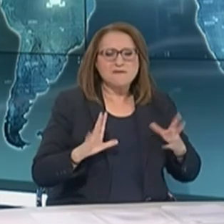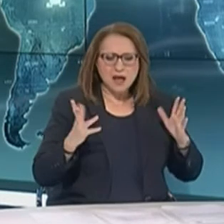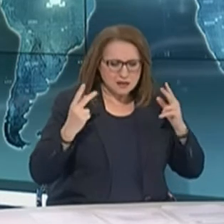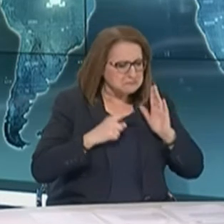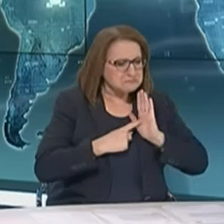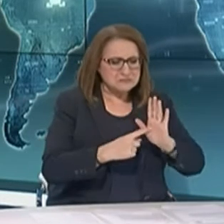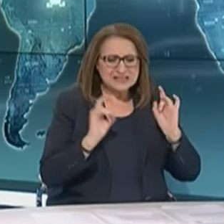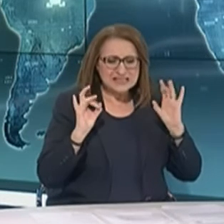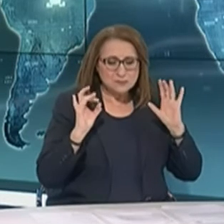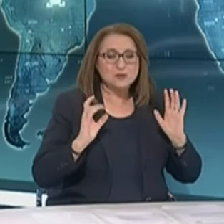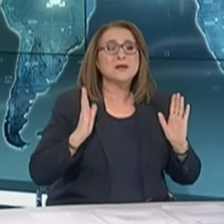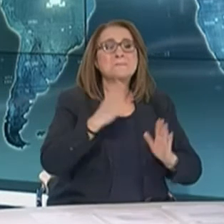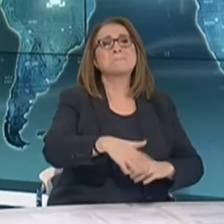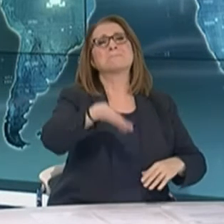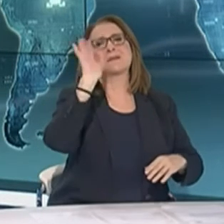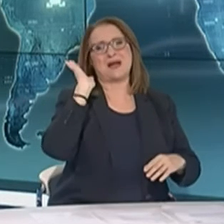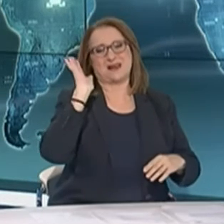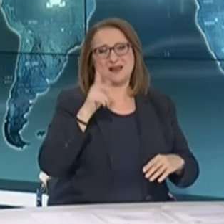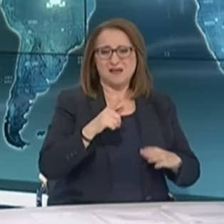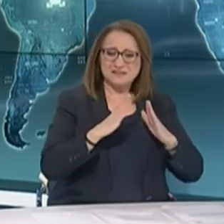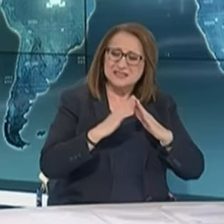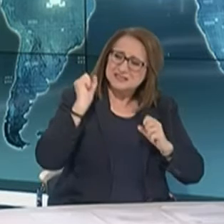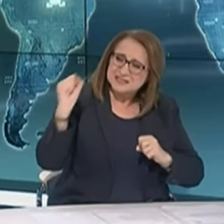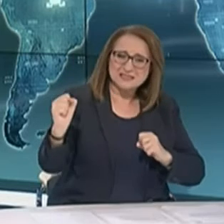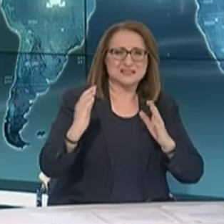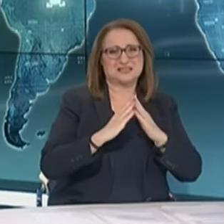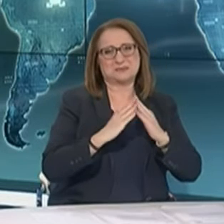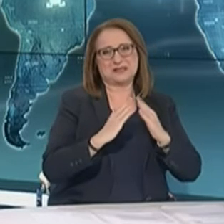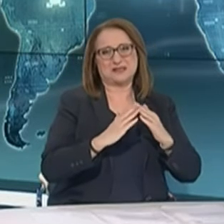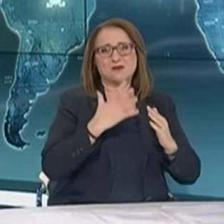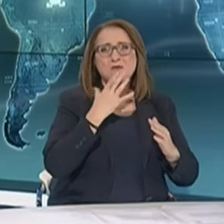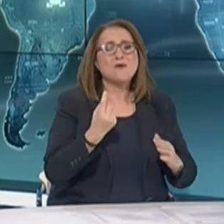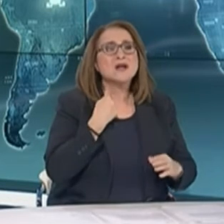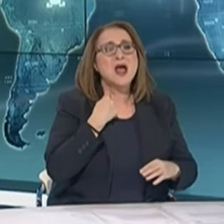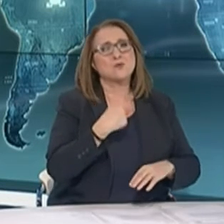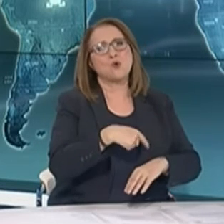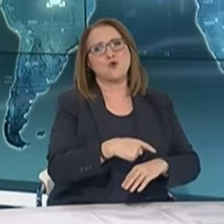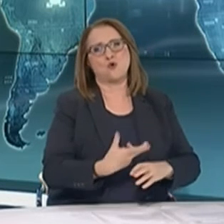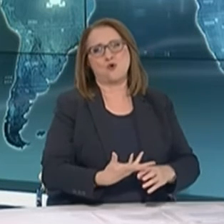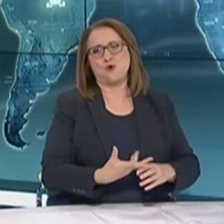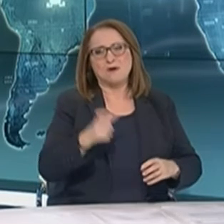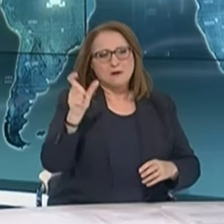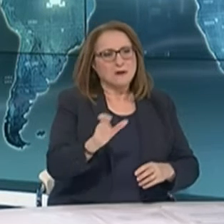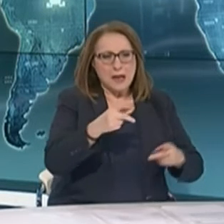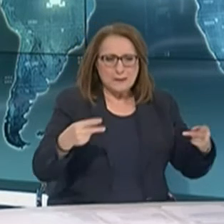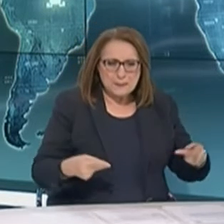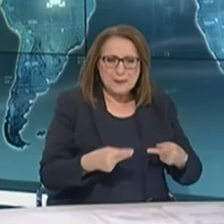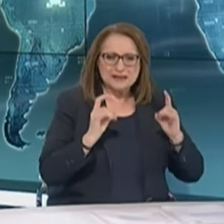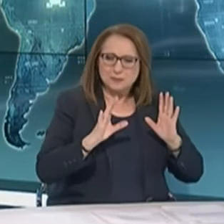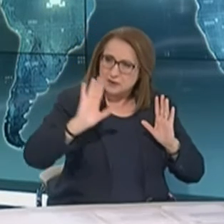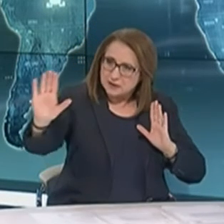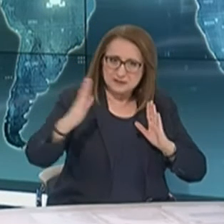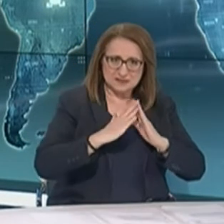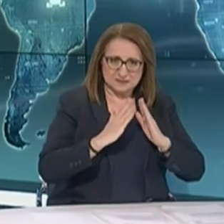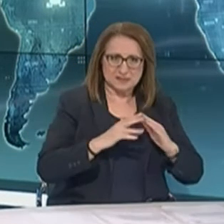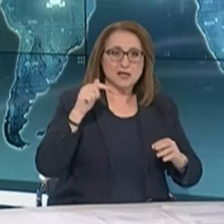δεν πρέπει να γίνεται. Αυτοί θα πρέπει να παραμένουν στο σπίτι τους. Ο συνολικός λοιπόν αριθμών σκρουσμάτων ανέρχεται